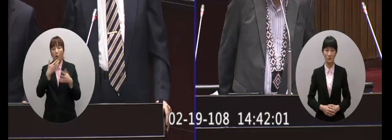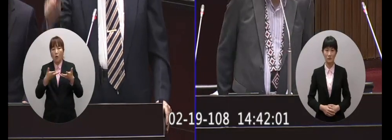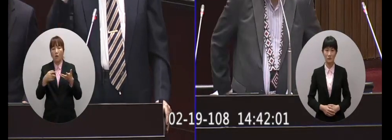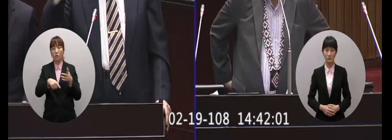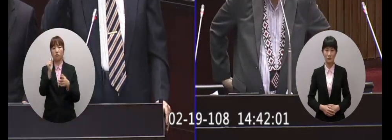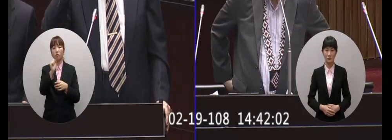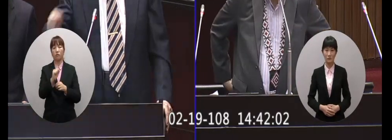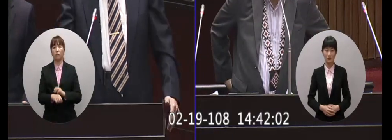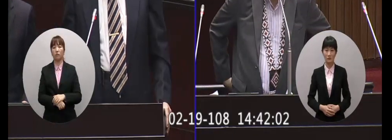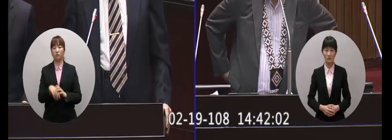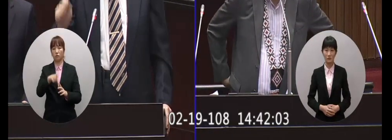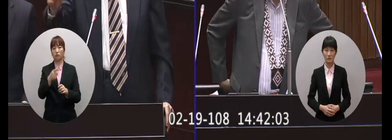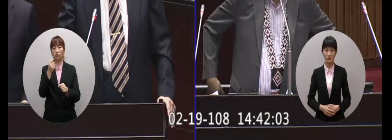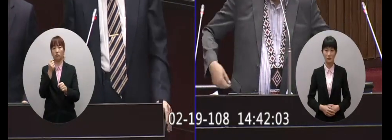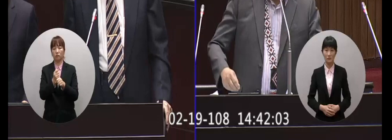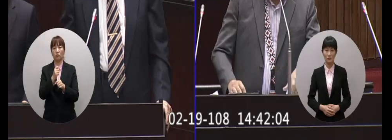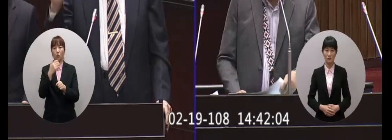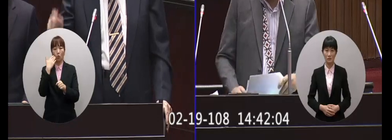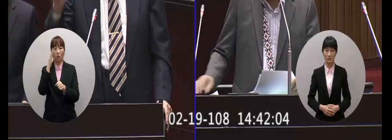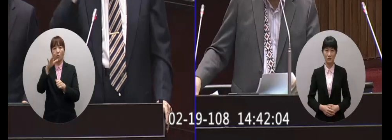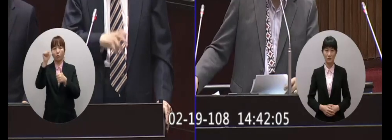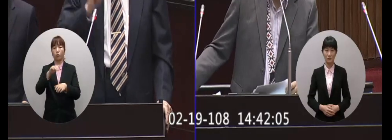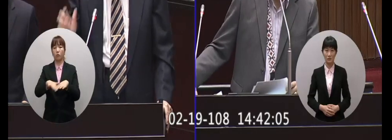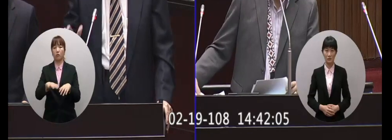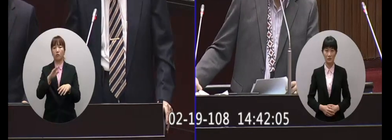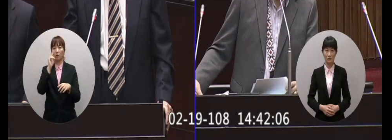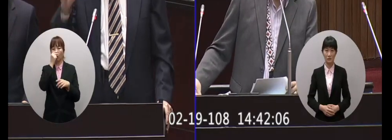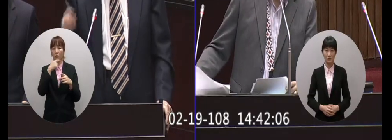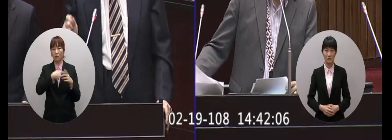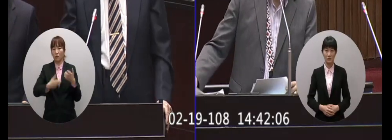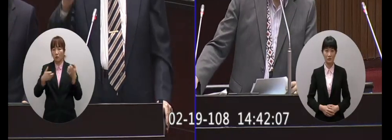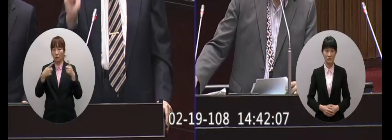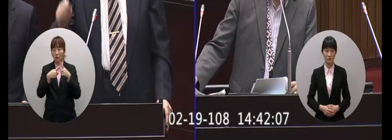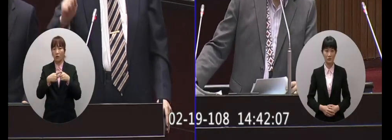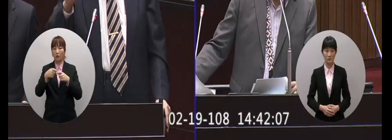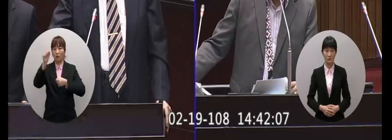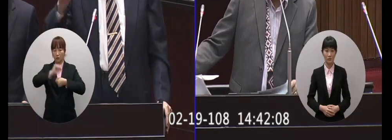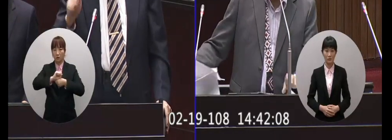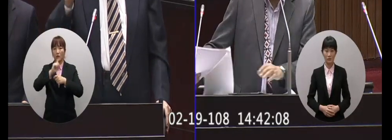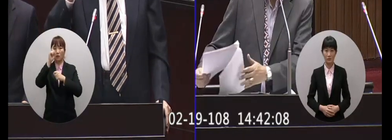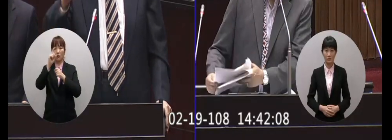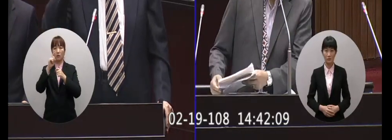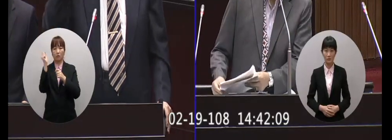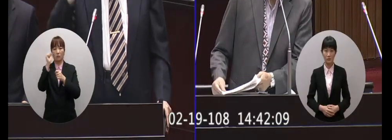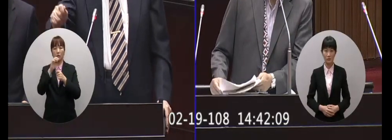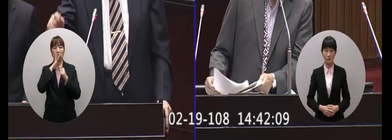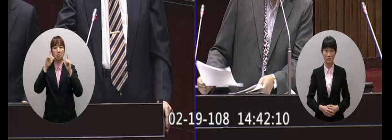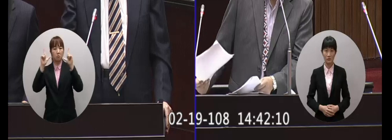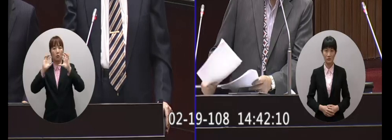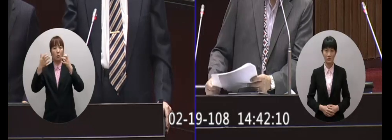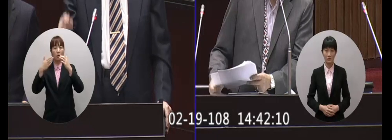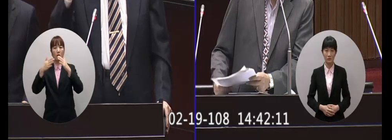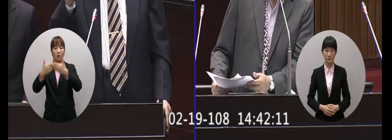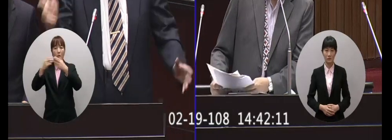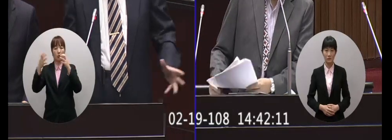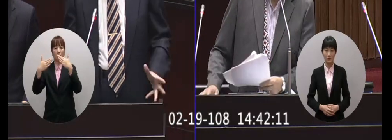行為這個是絕對不可以做的事情否則會有罰則現在對特殊身份的人去增加不可以去參加彰顯中國國家主